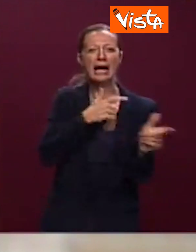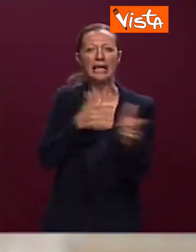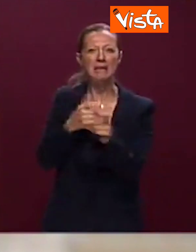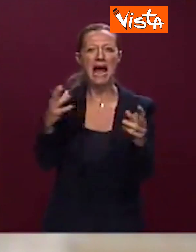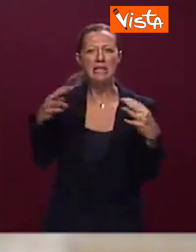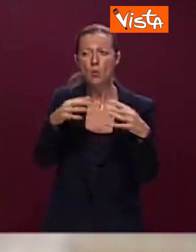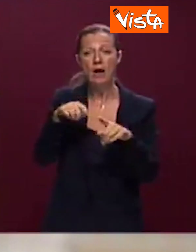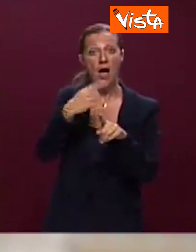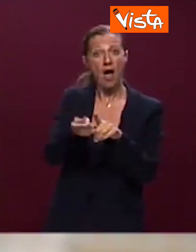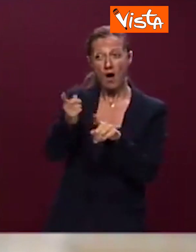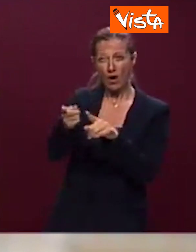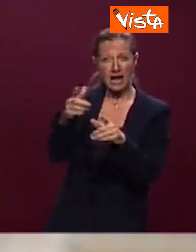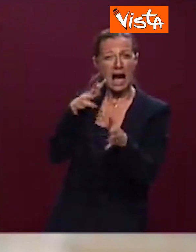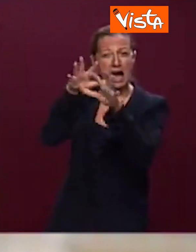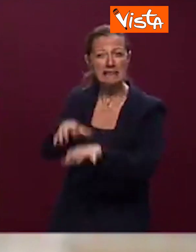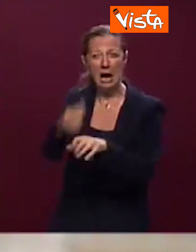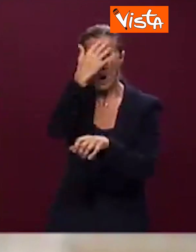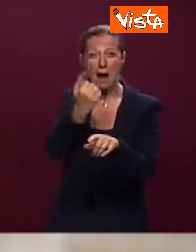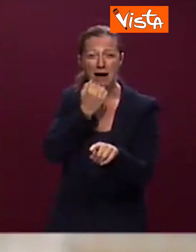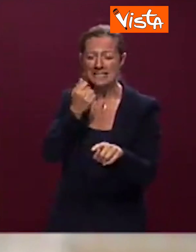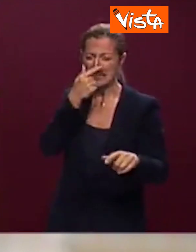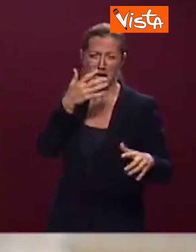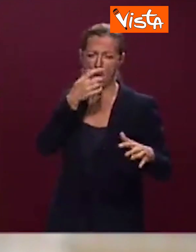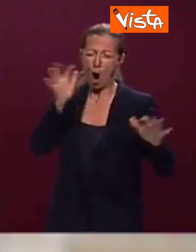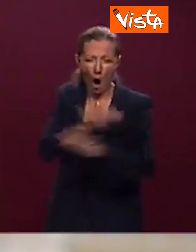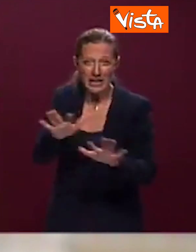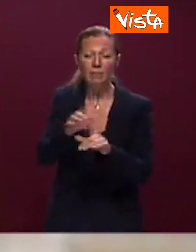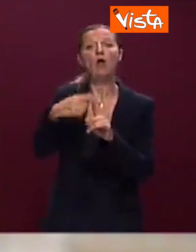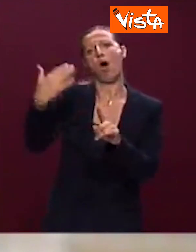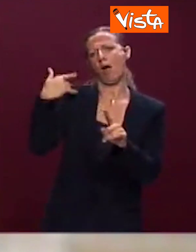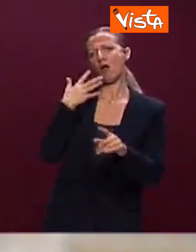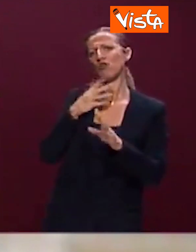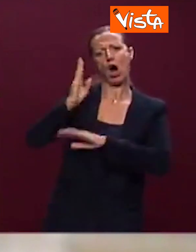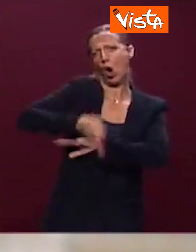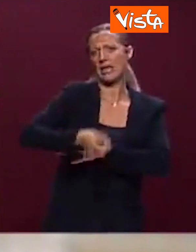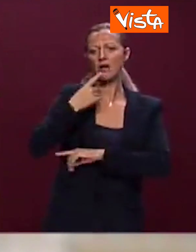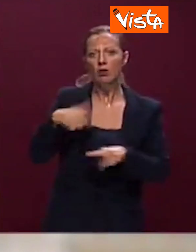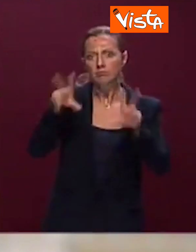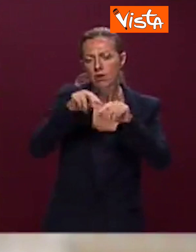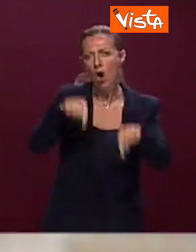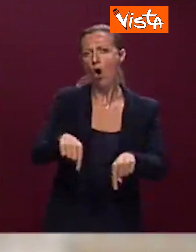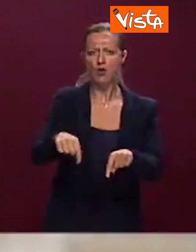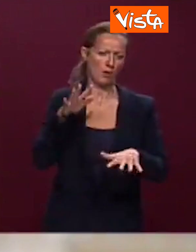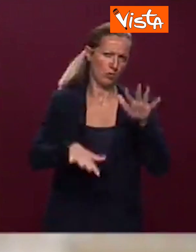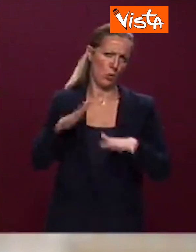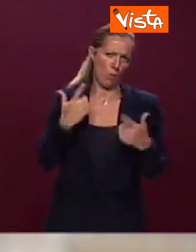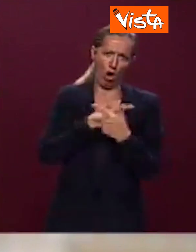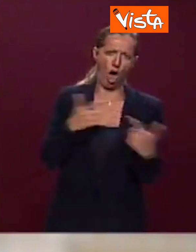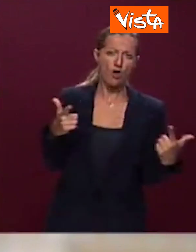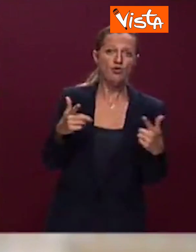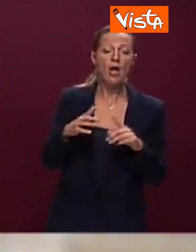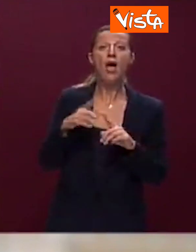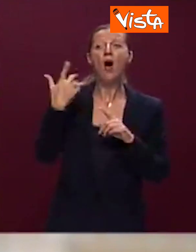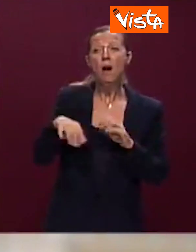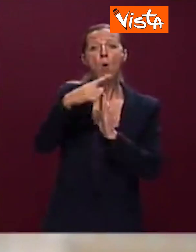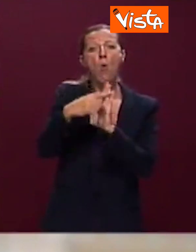terribile attacco terroristico di Hamas, che abbiamo allora condannato e che condanniamo ancora oggi senza alcuna esitazione, sono ormai